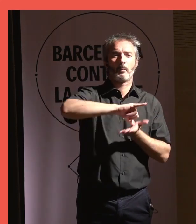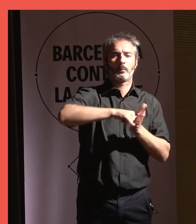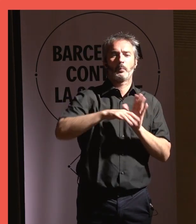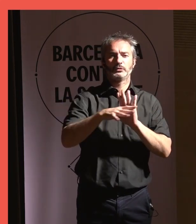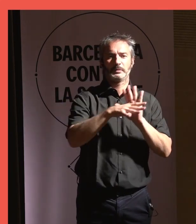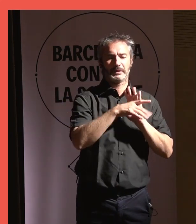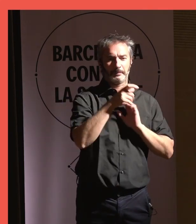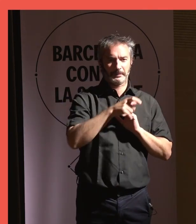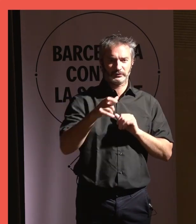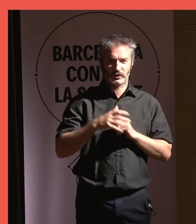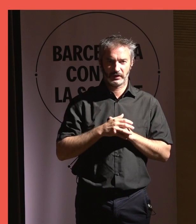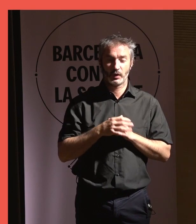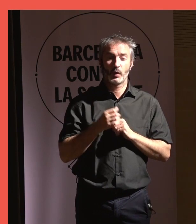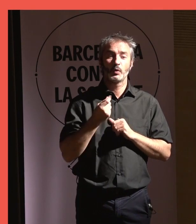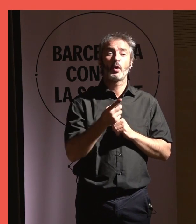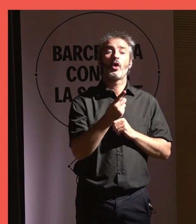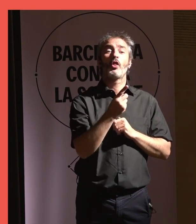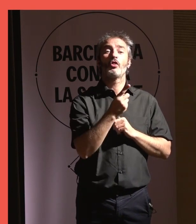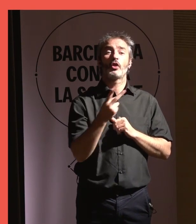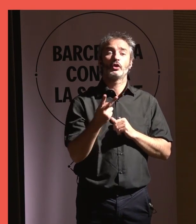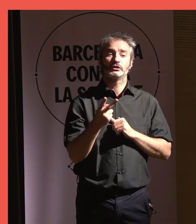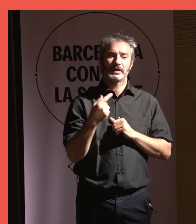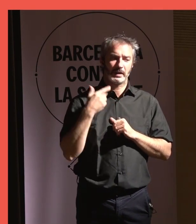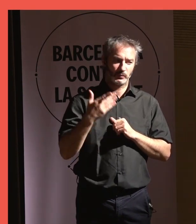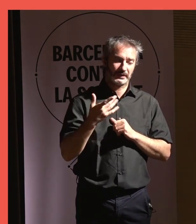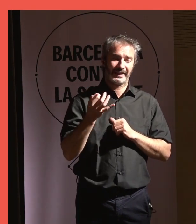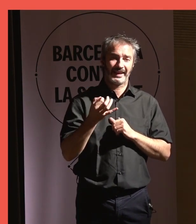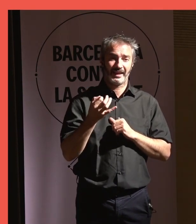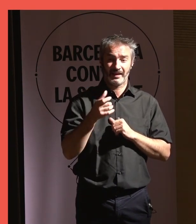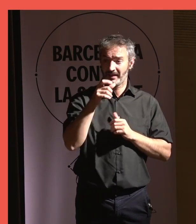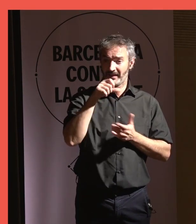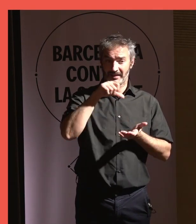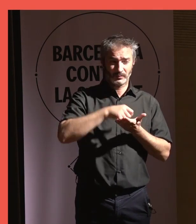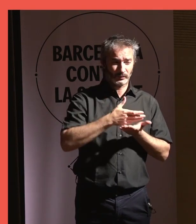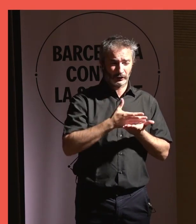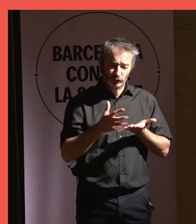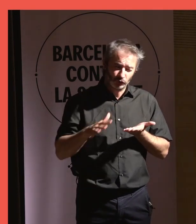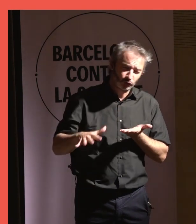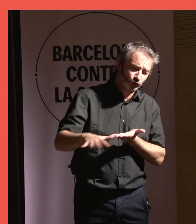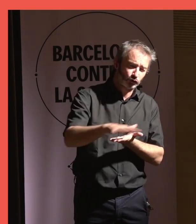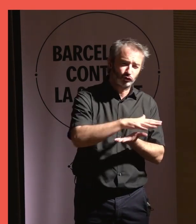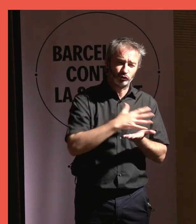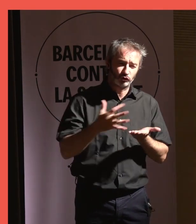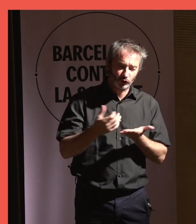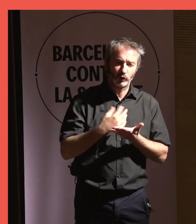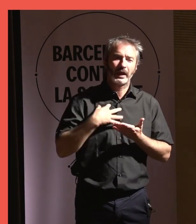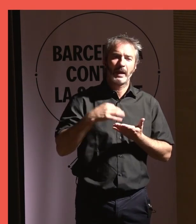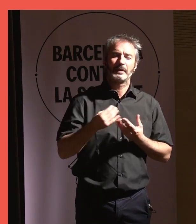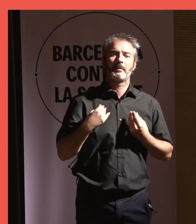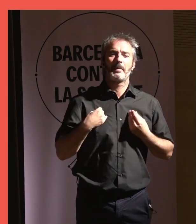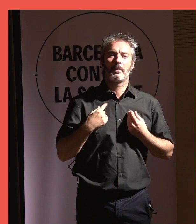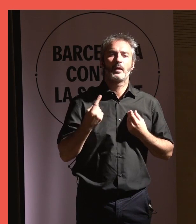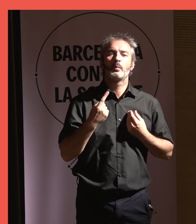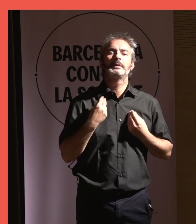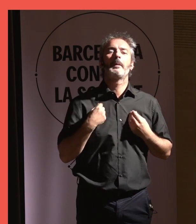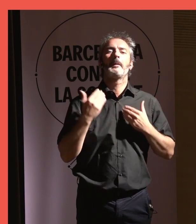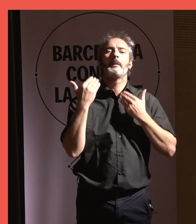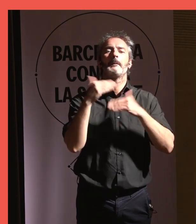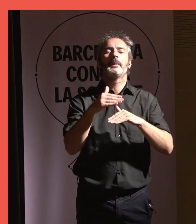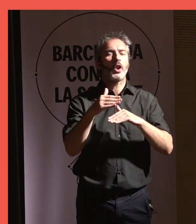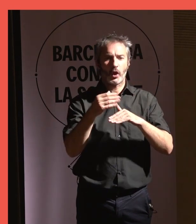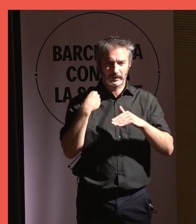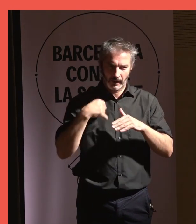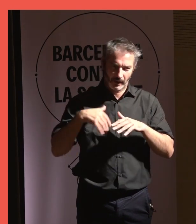les persones. Número 12. És important entendre que tota la ciutat és un espai d'habitabilitat, no només d'habitatge.